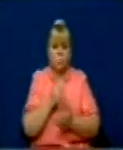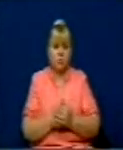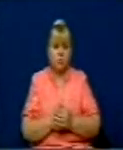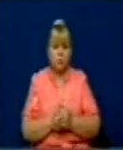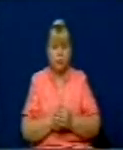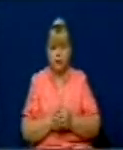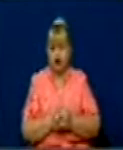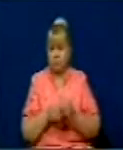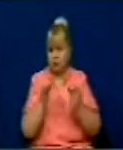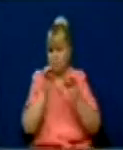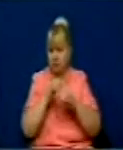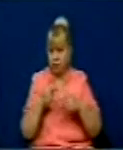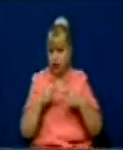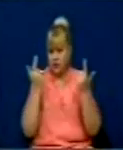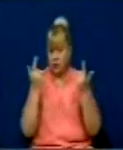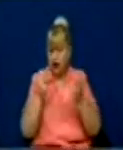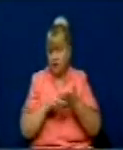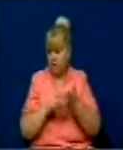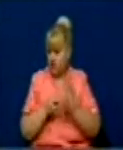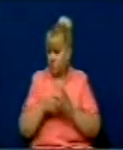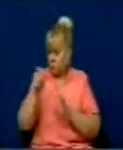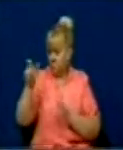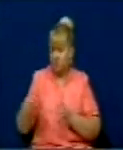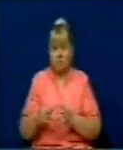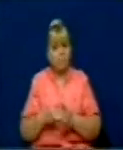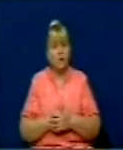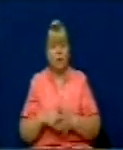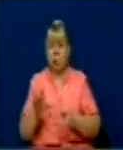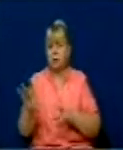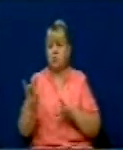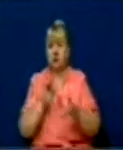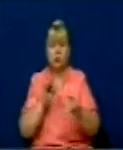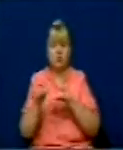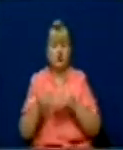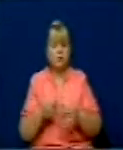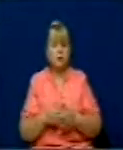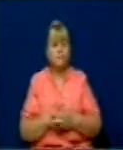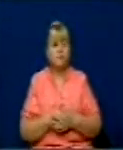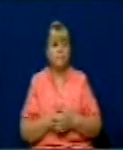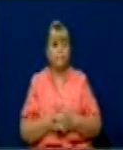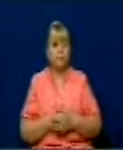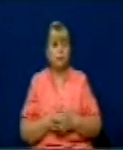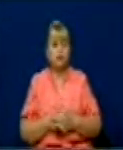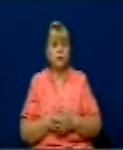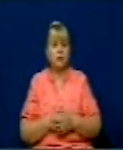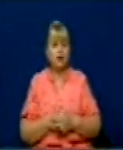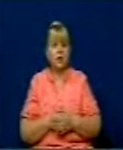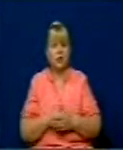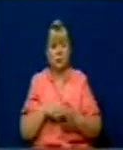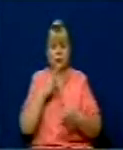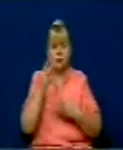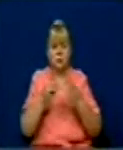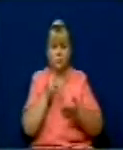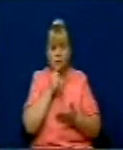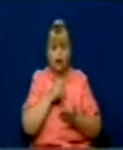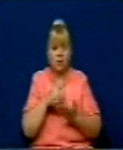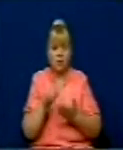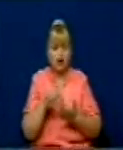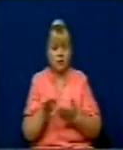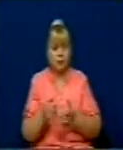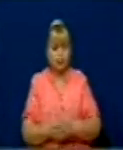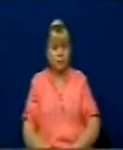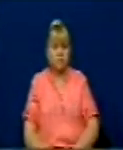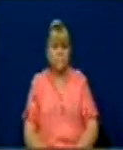kuptim që vetë partit politike të bëjnë për zgjithin auditorit që do të auditojës raportet financiarit të atyre subjekteve